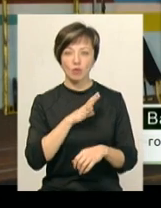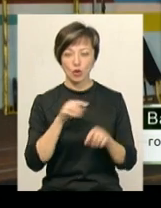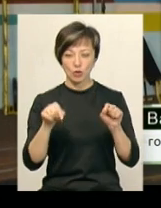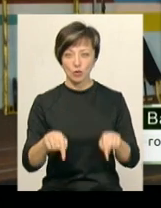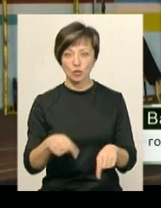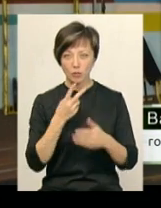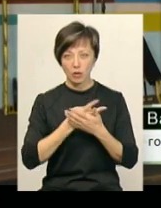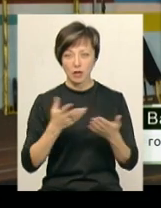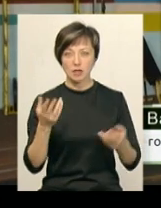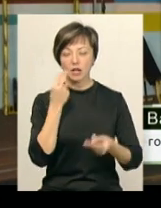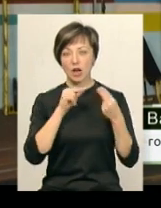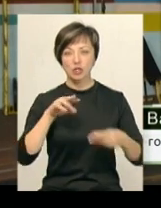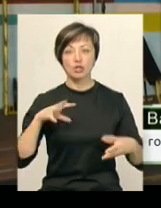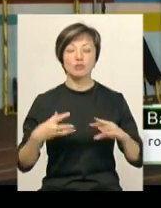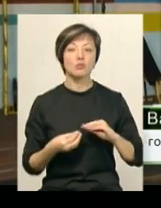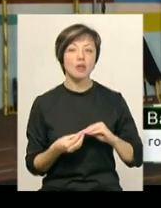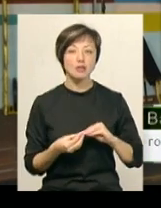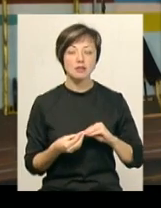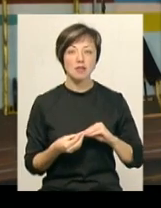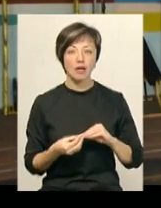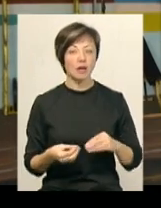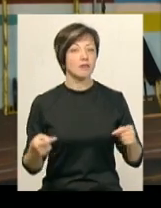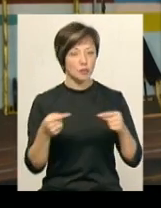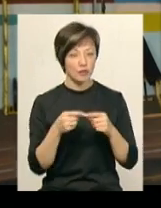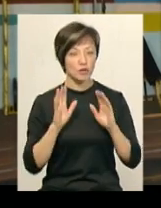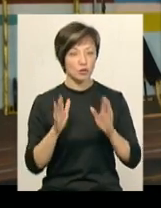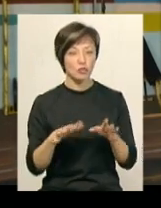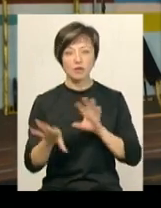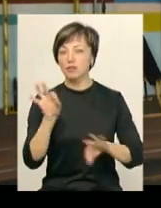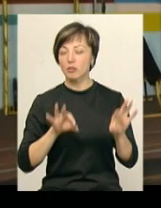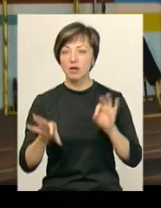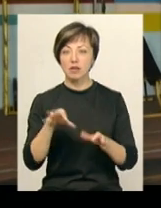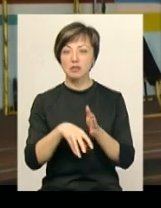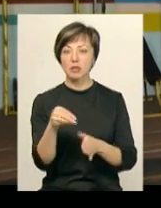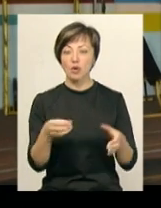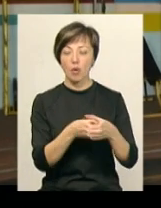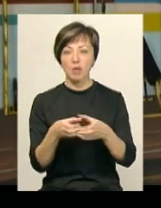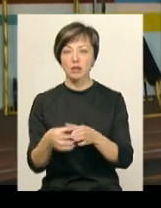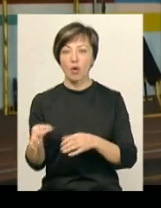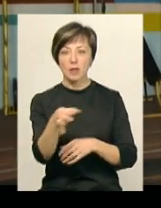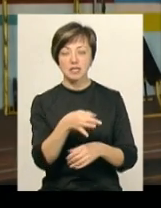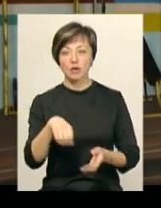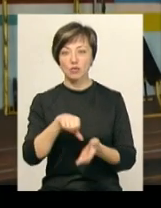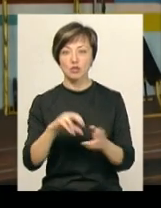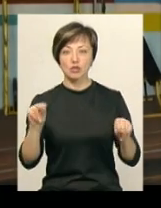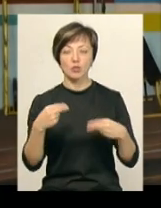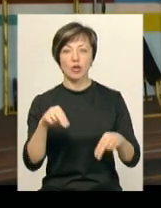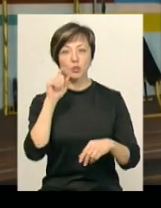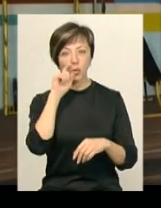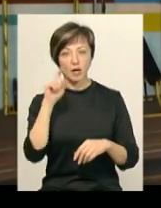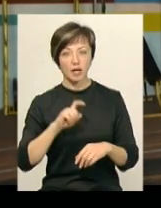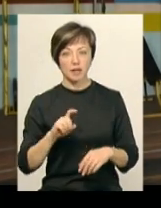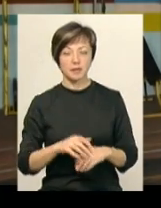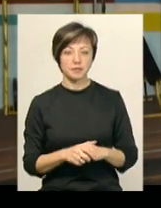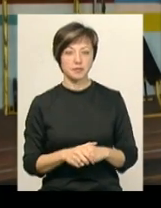ліпші результати, відповідно, будуть відбиратися в збірні команди областей для участі в чемпіонатах України,